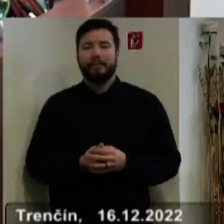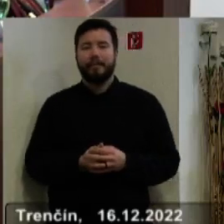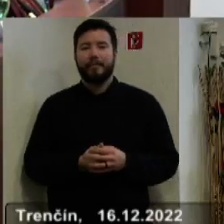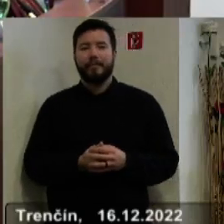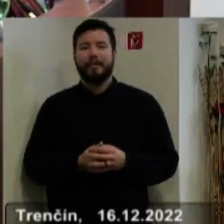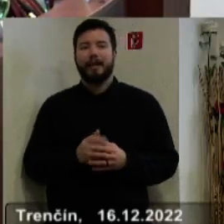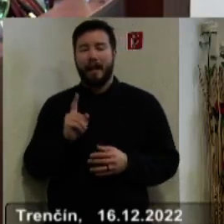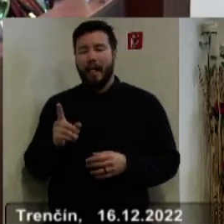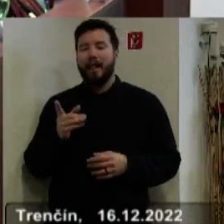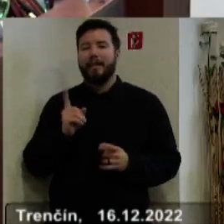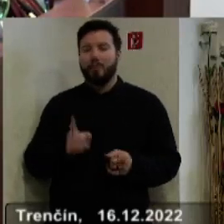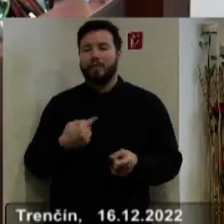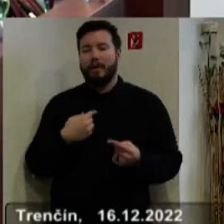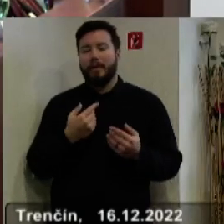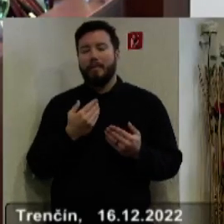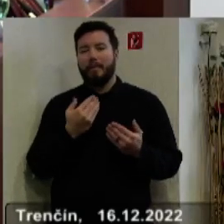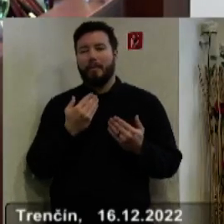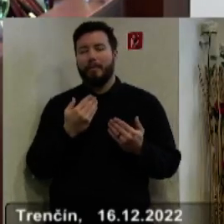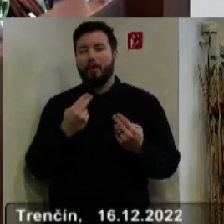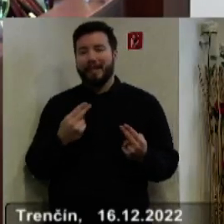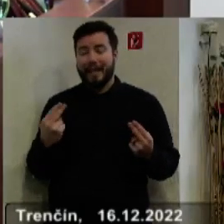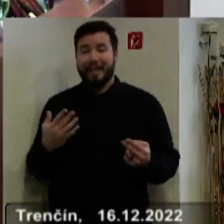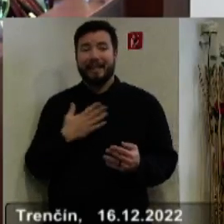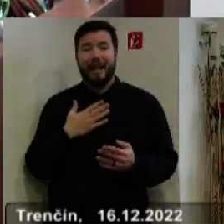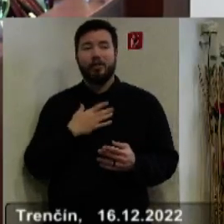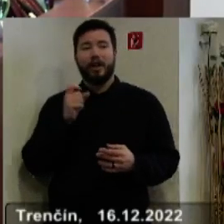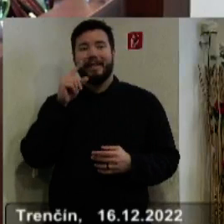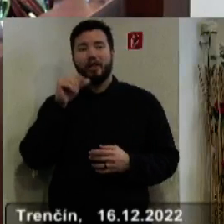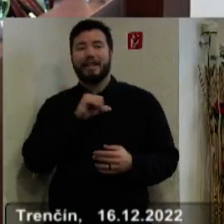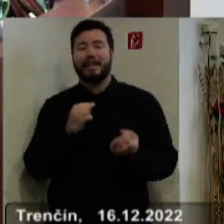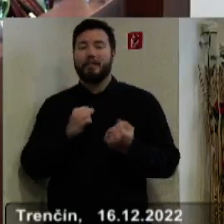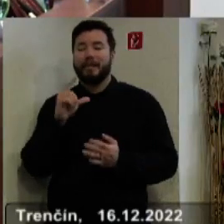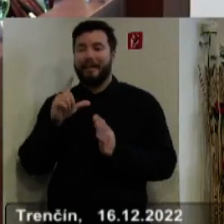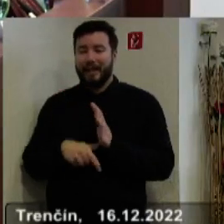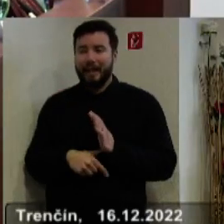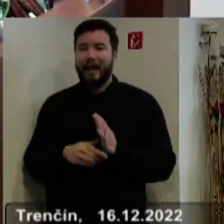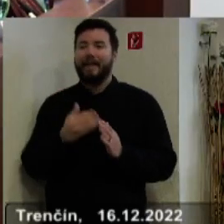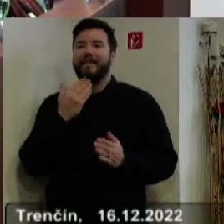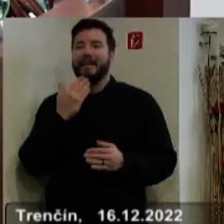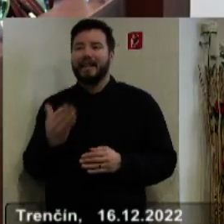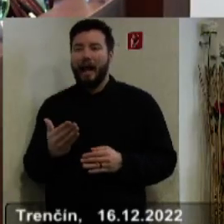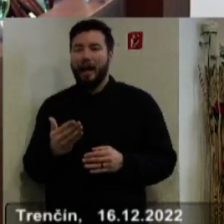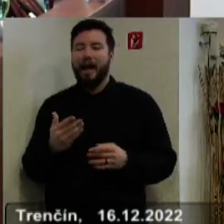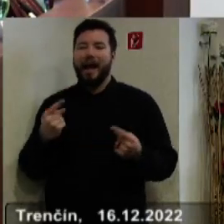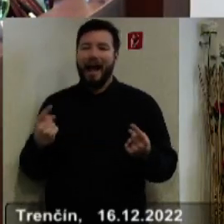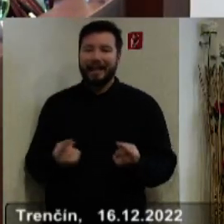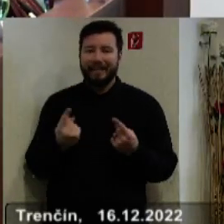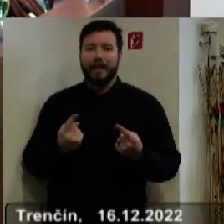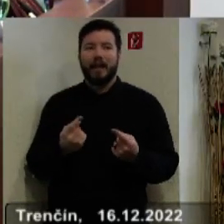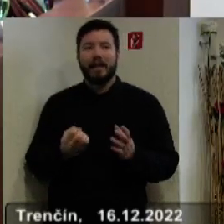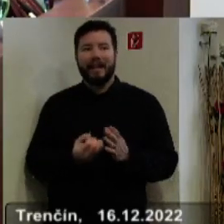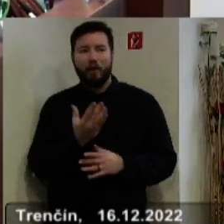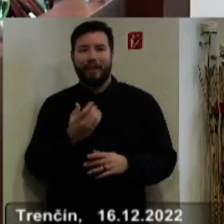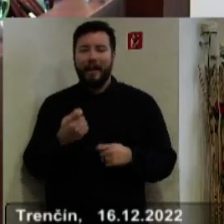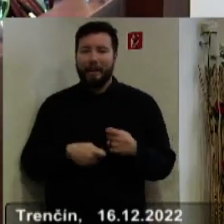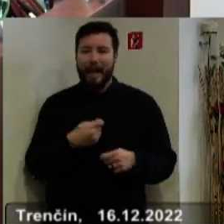každopádne treba oceniť to, že náš Trenčanský samozprávny kraj ďaká aktívnej a tvorivej práci,